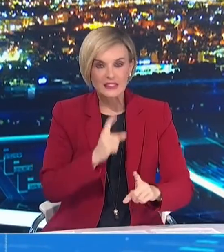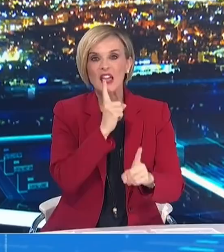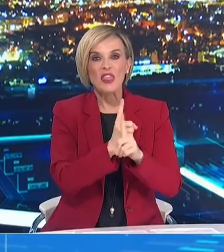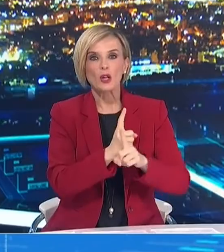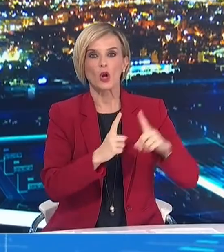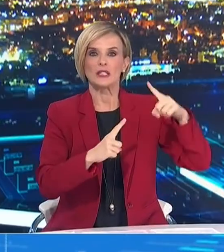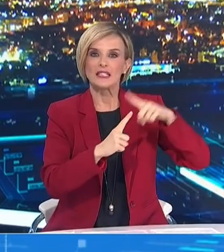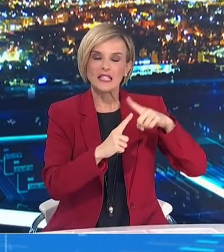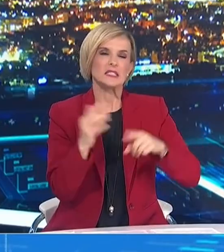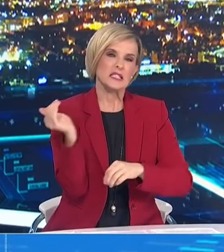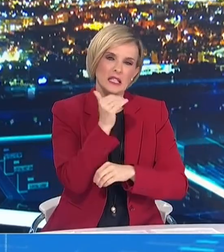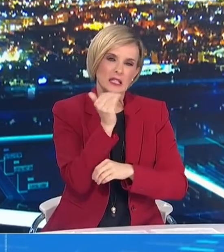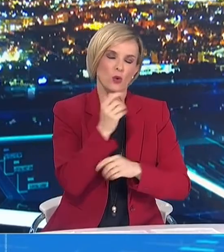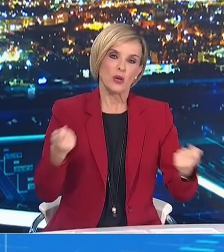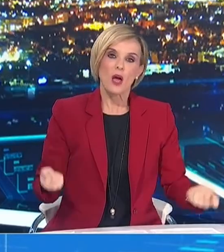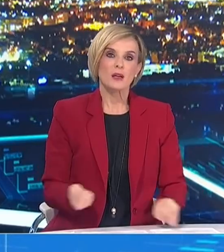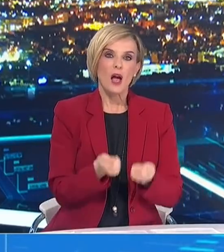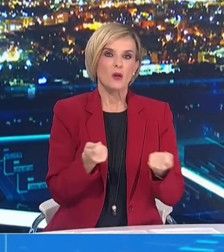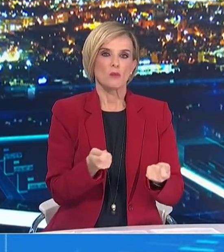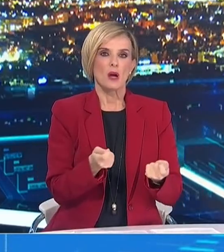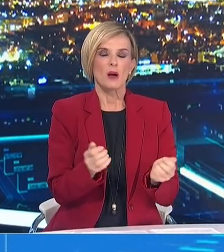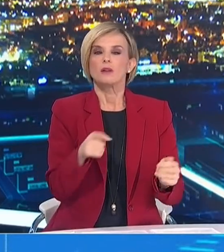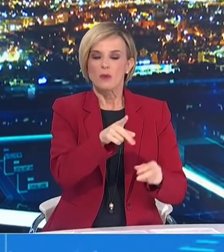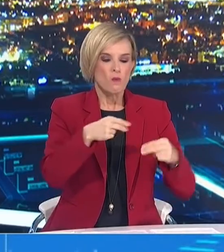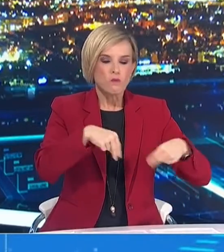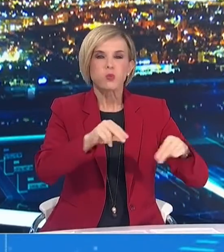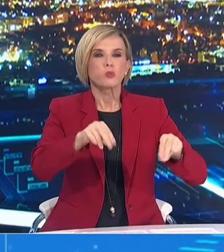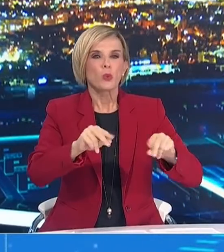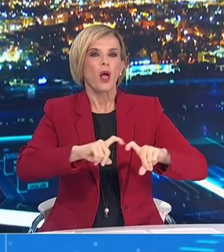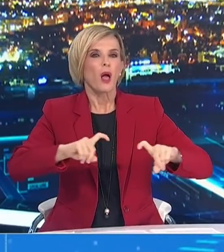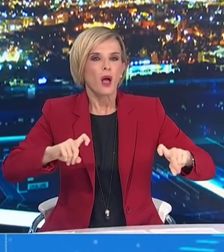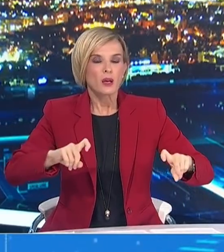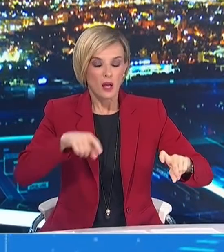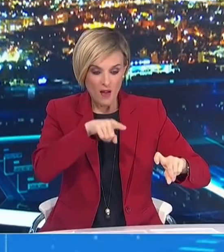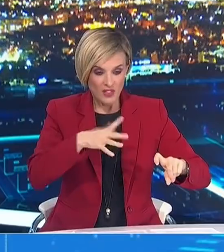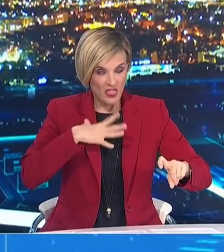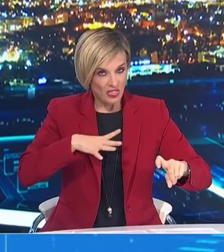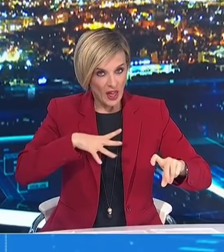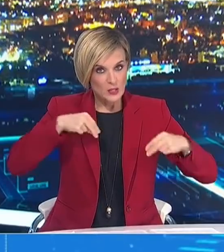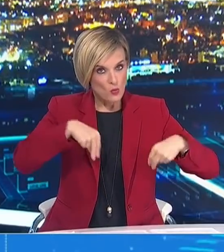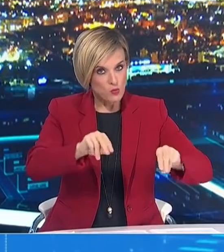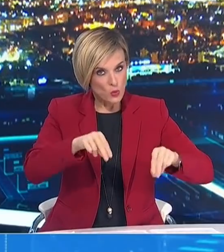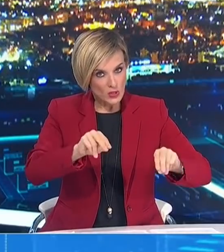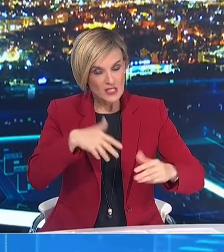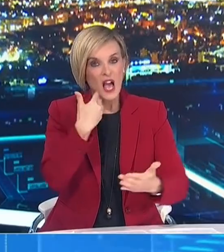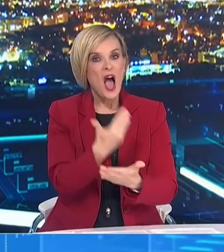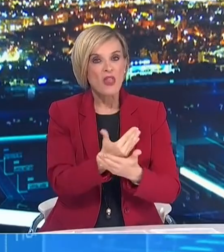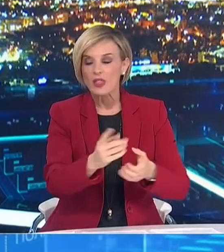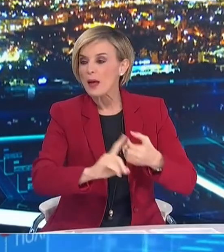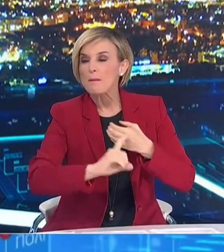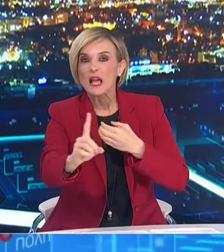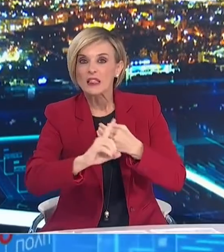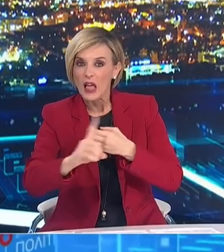δοκιμασιών ράπι τεστ σε μικροπολιτές ως προϋπόθεση για την παροχή άδειας μετακίνησης